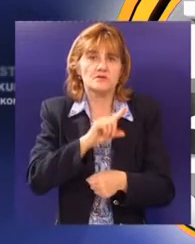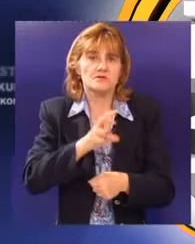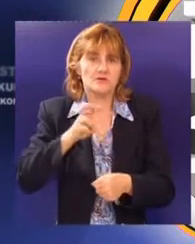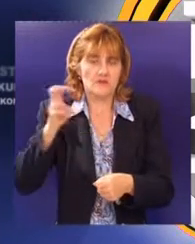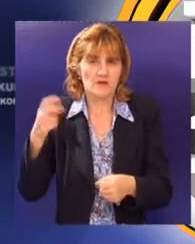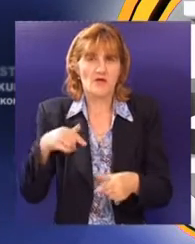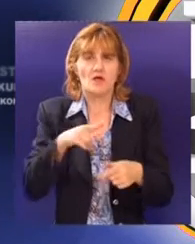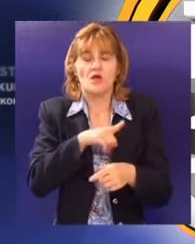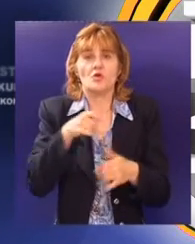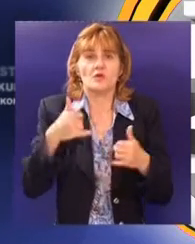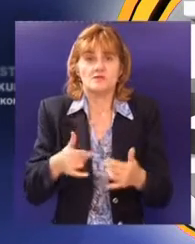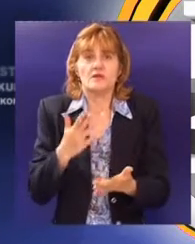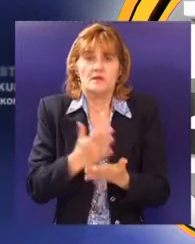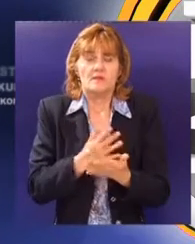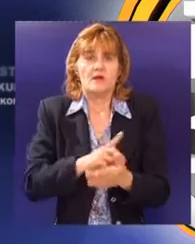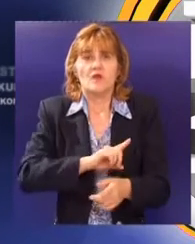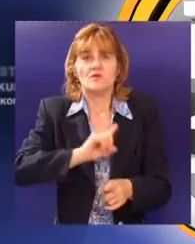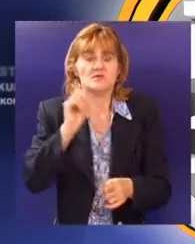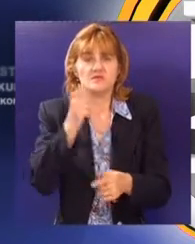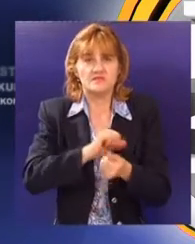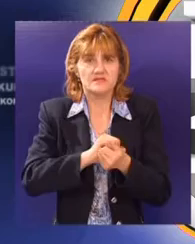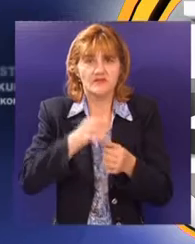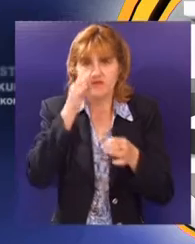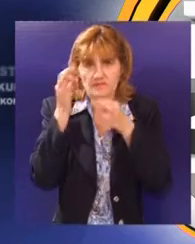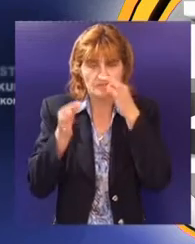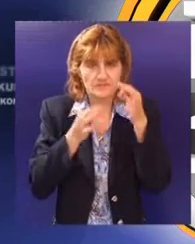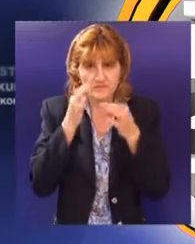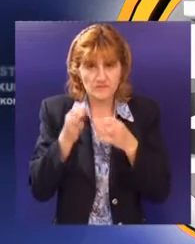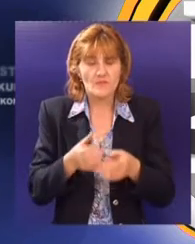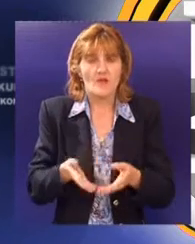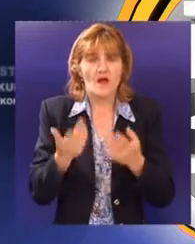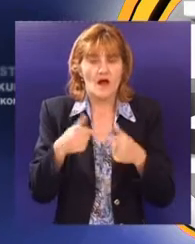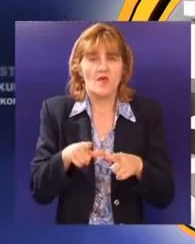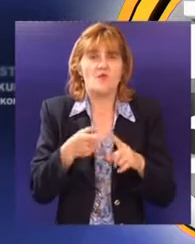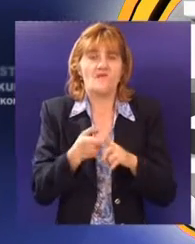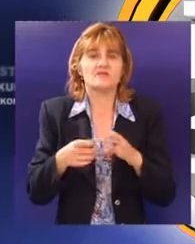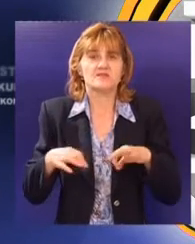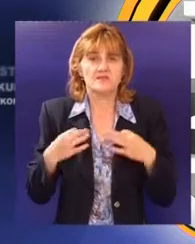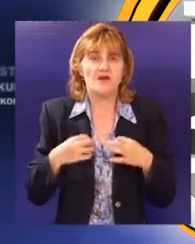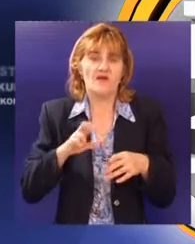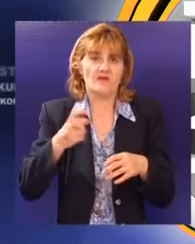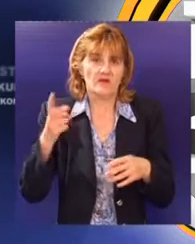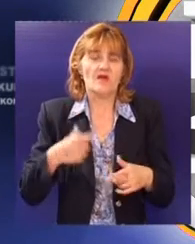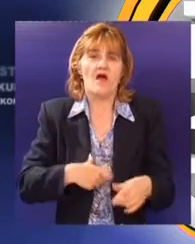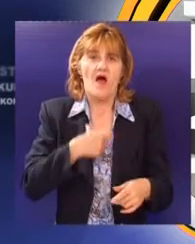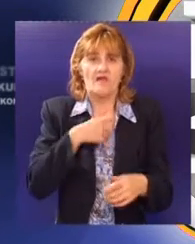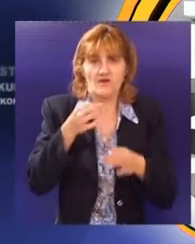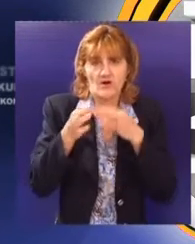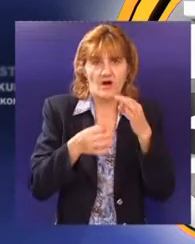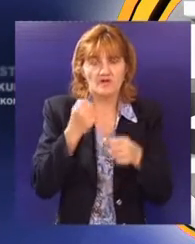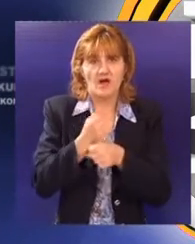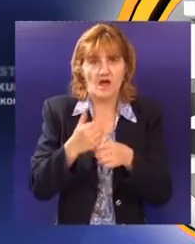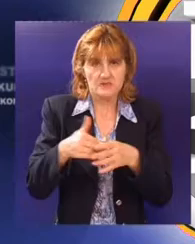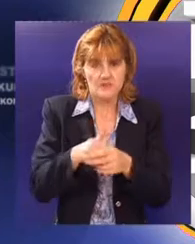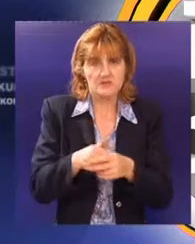inženjeri vrše inspekcijski nadzor u oblasti bezbednosti i zdravlja na radu, dok pravnici vrše nadzor u oblasti radnih